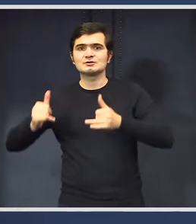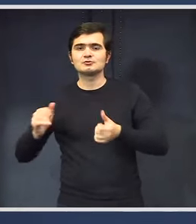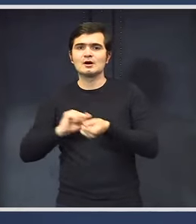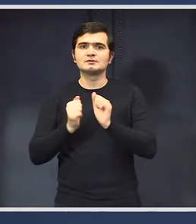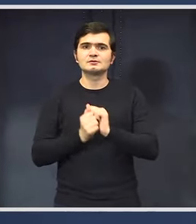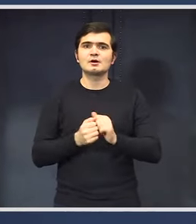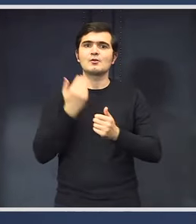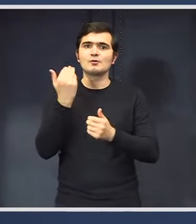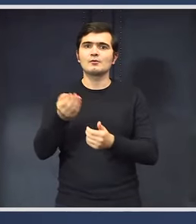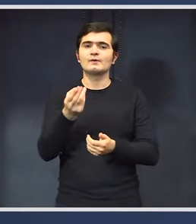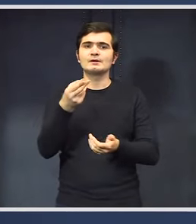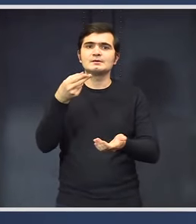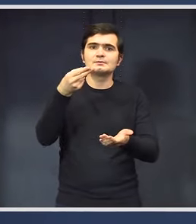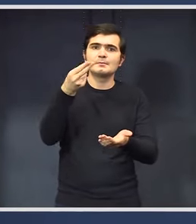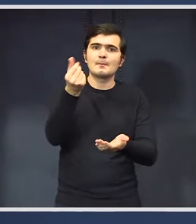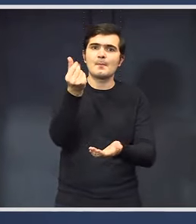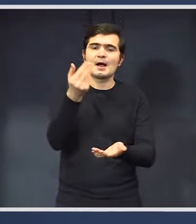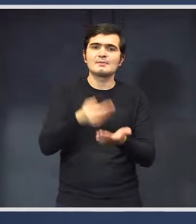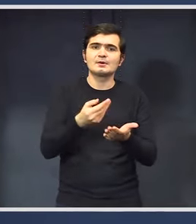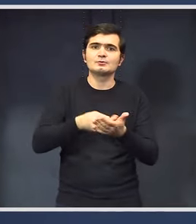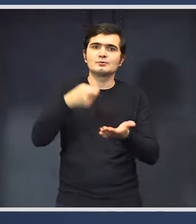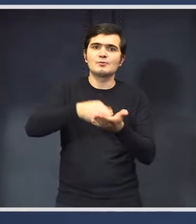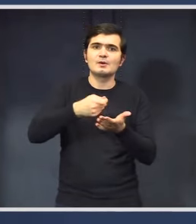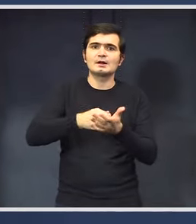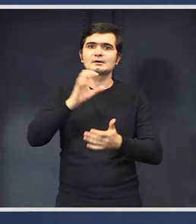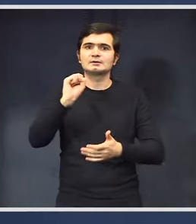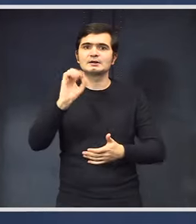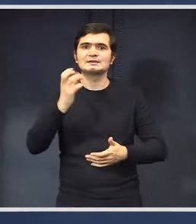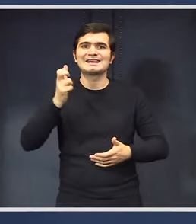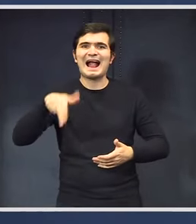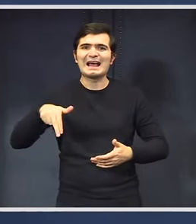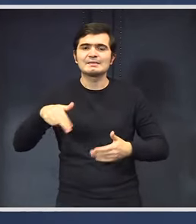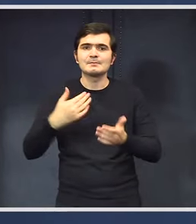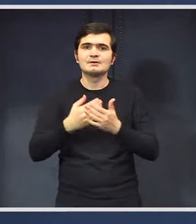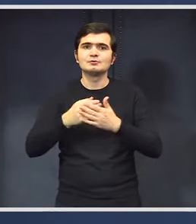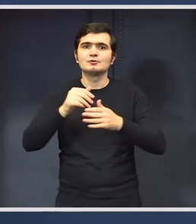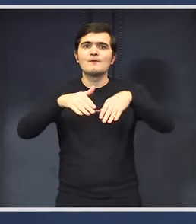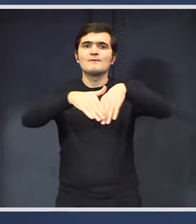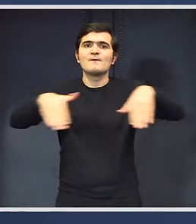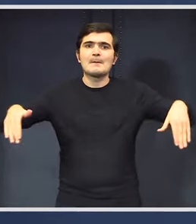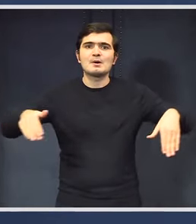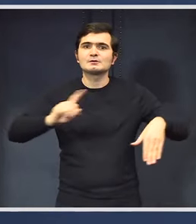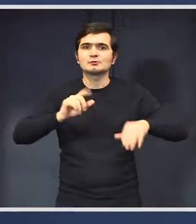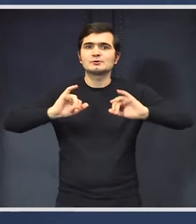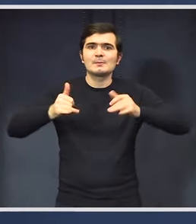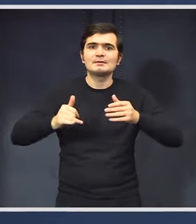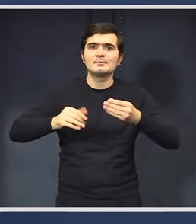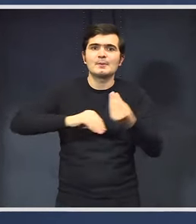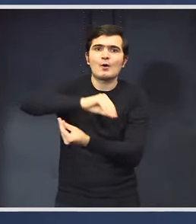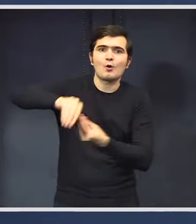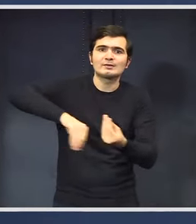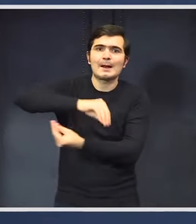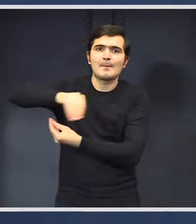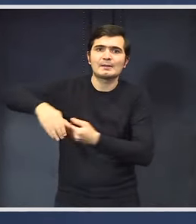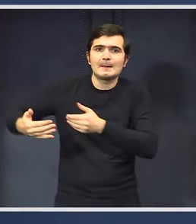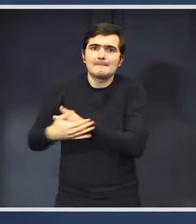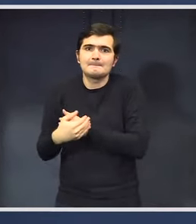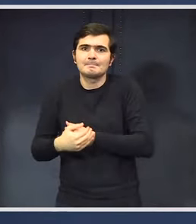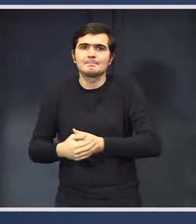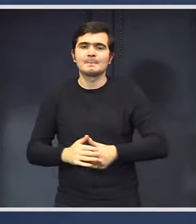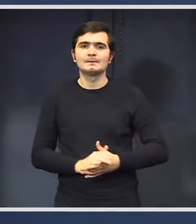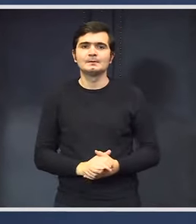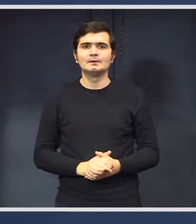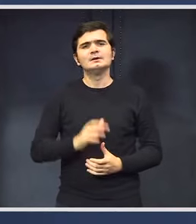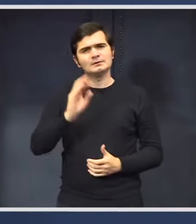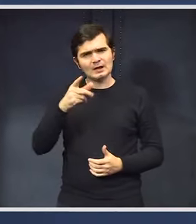achiziționarea de scènere și pentru mentenanță? Da. Pe de-o parte sunt mai multe planuri în ceea privește reforma ANAF și